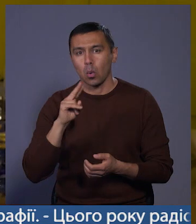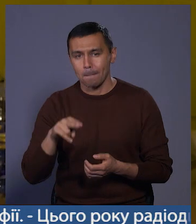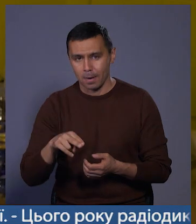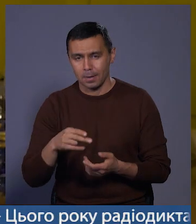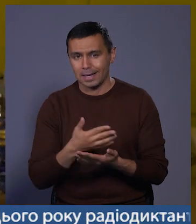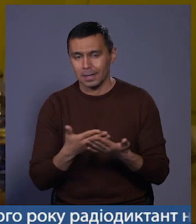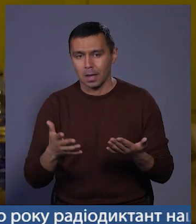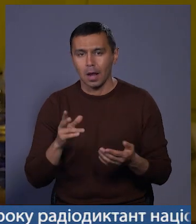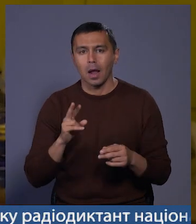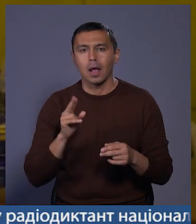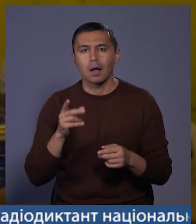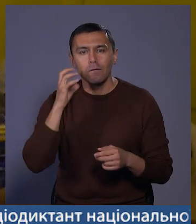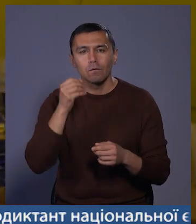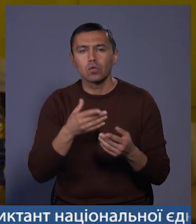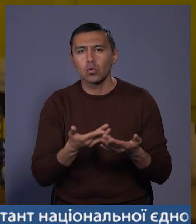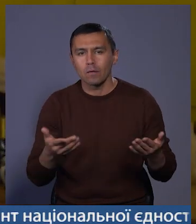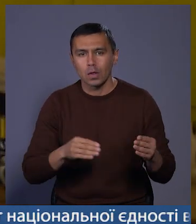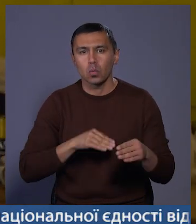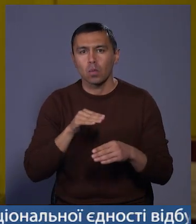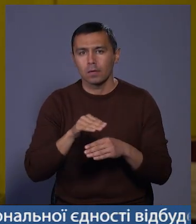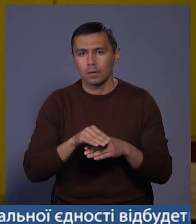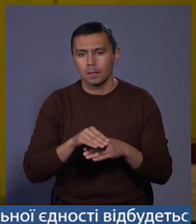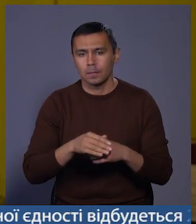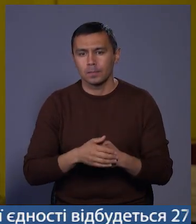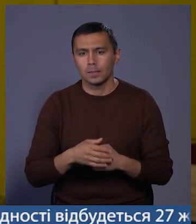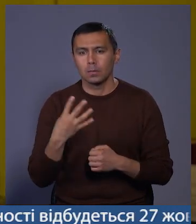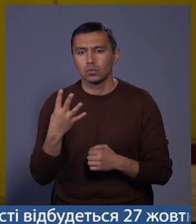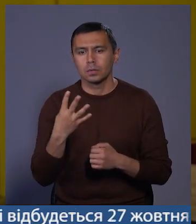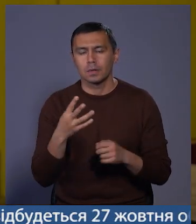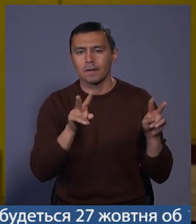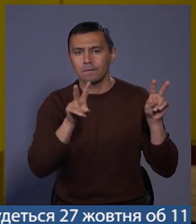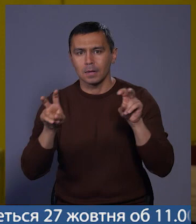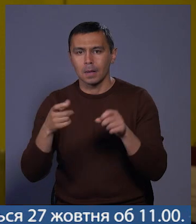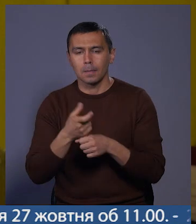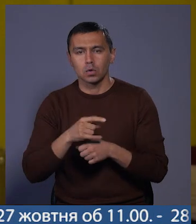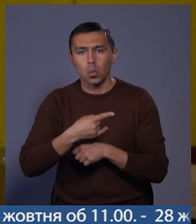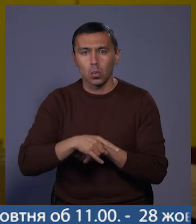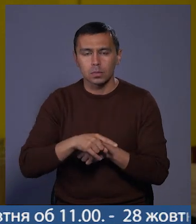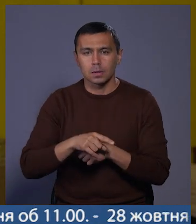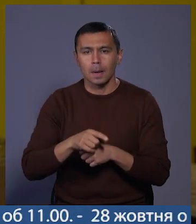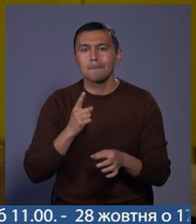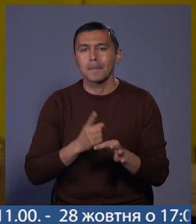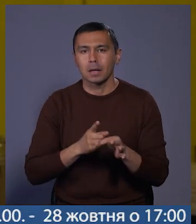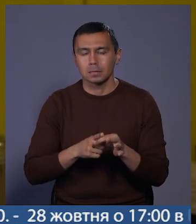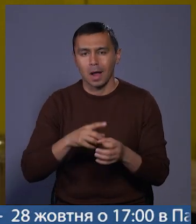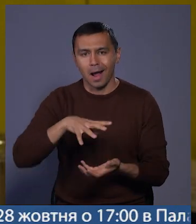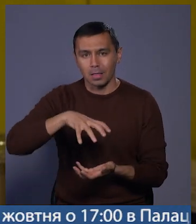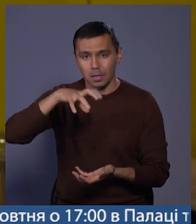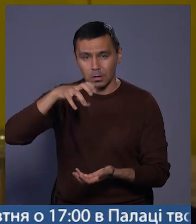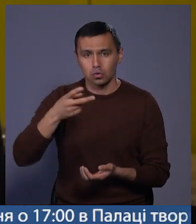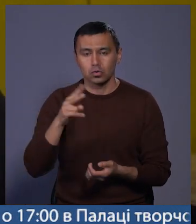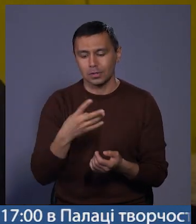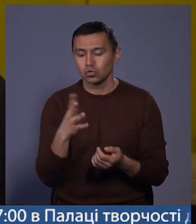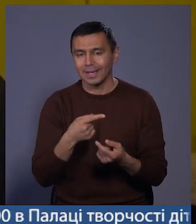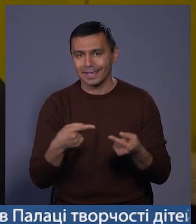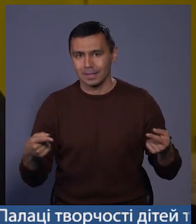Як фруктове допоміння переселенцям. Там чотири віди, де більше груш, де більше персика, де більше ананасу. Чотири різних